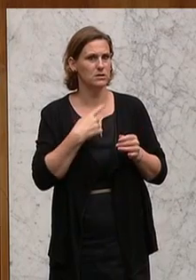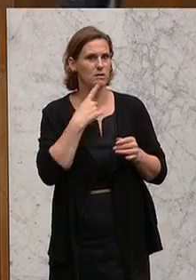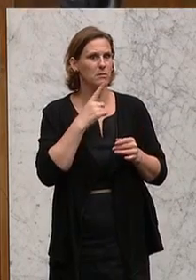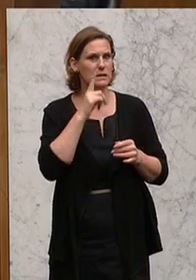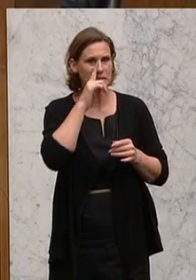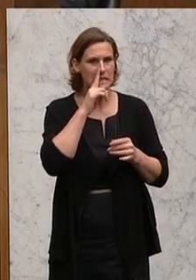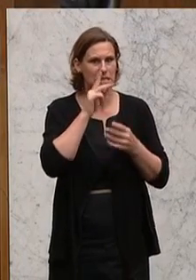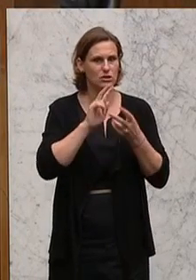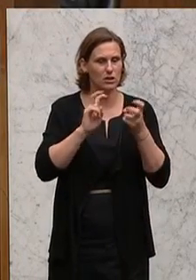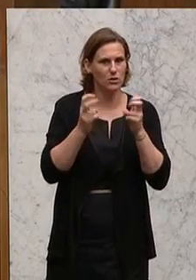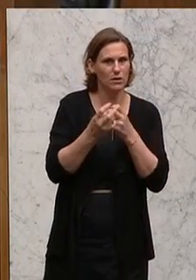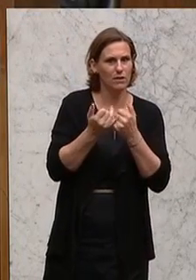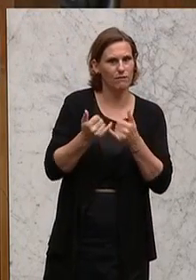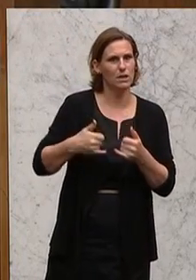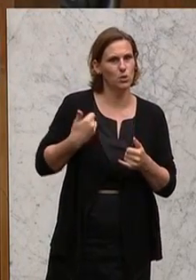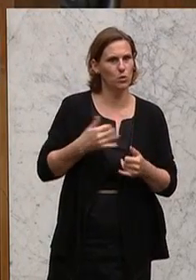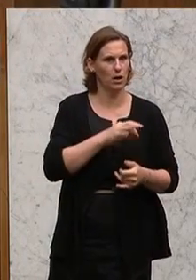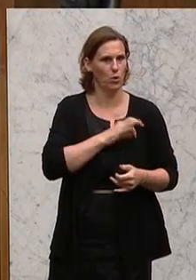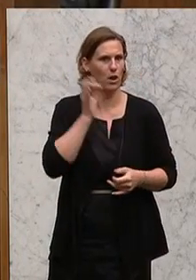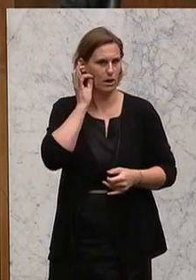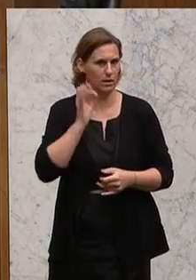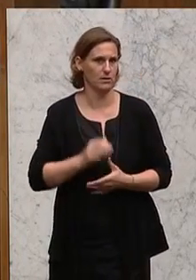Reaktion auf die Wortmeldung einer jungen Kollegin.